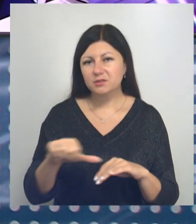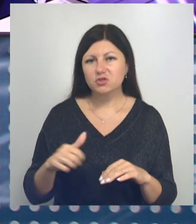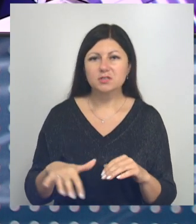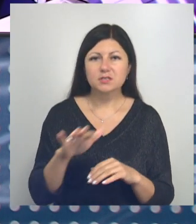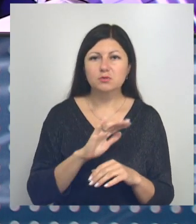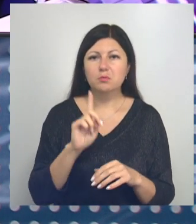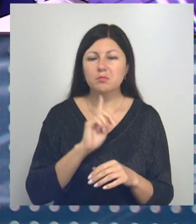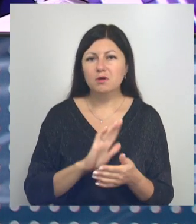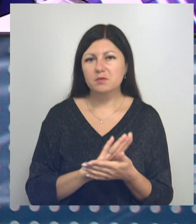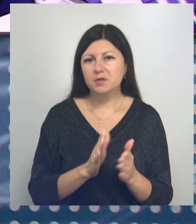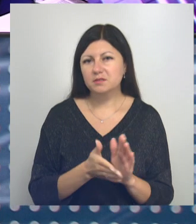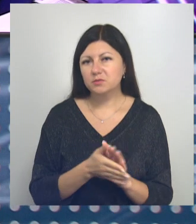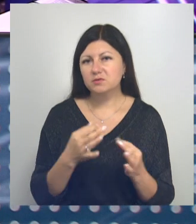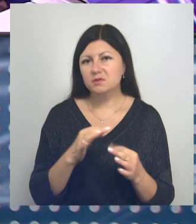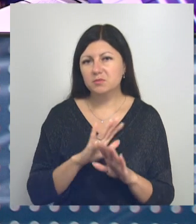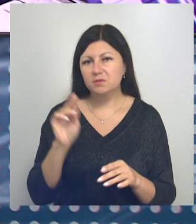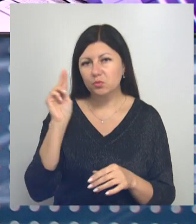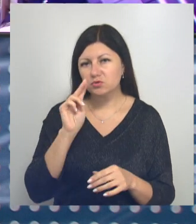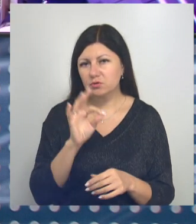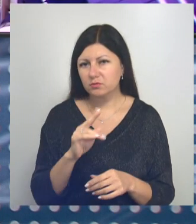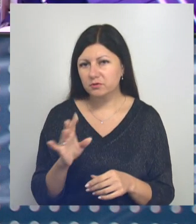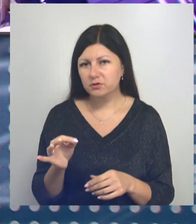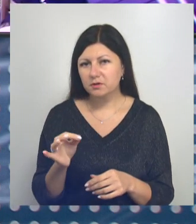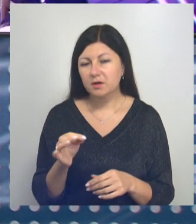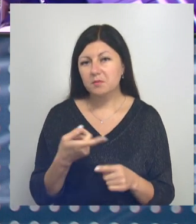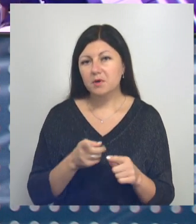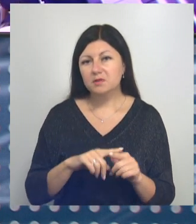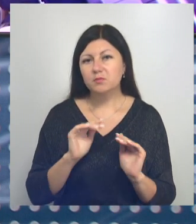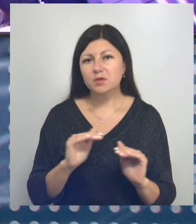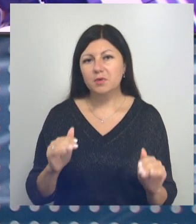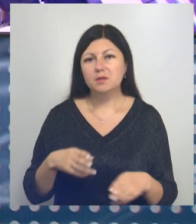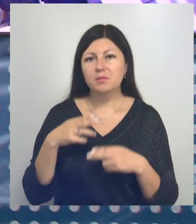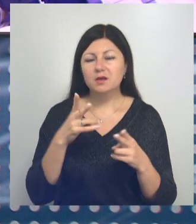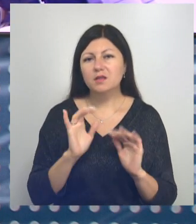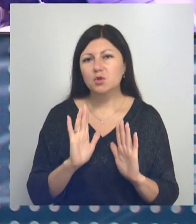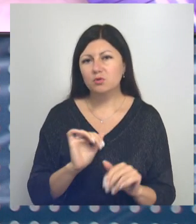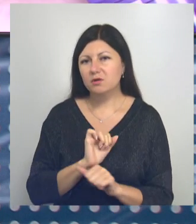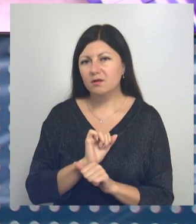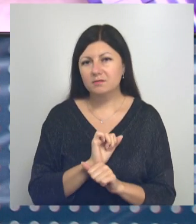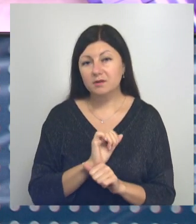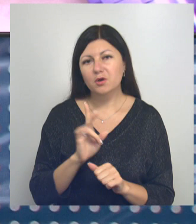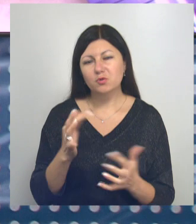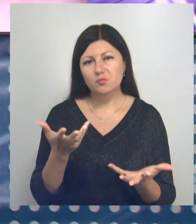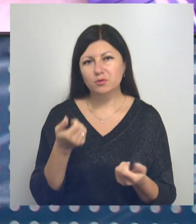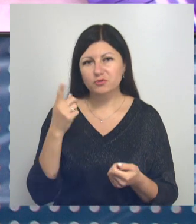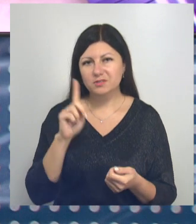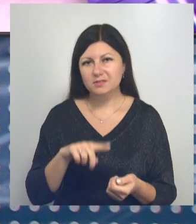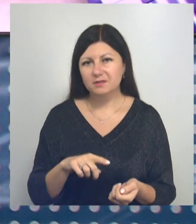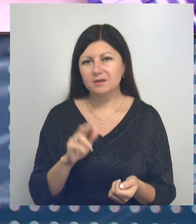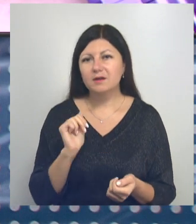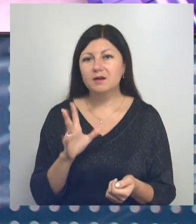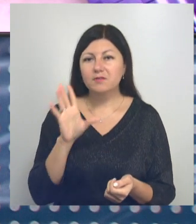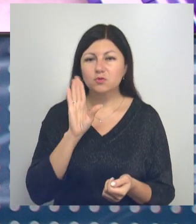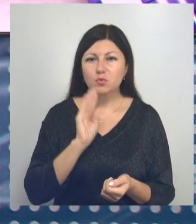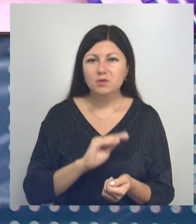пока оперативная обстановка не позволяет учиться очно. Поэтому ребята поехали не только отдыхать, но и получать знания. Как все